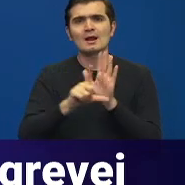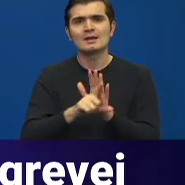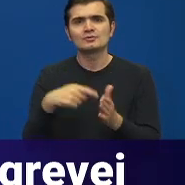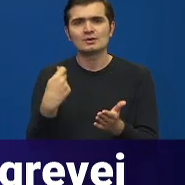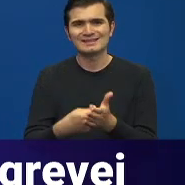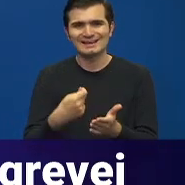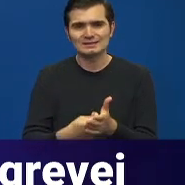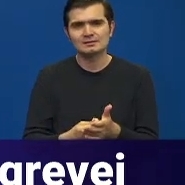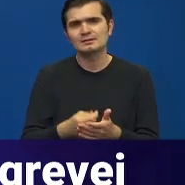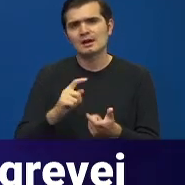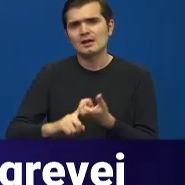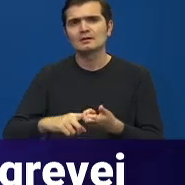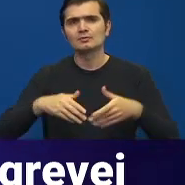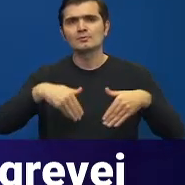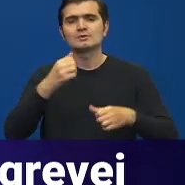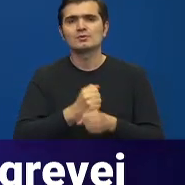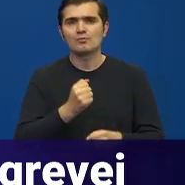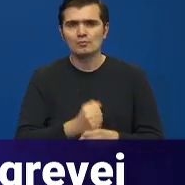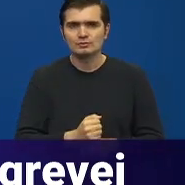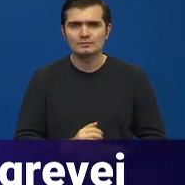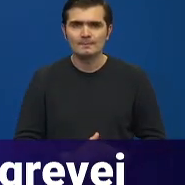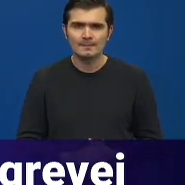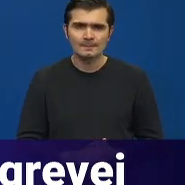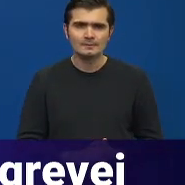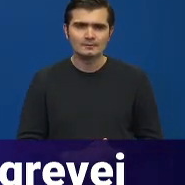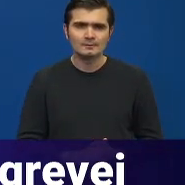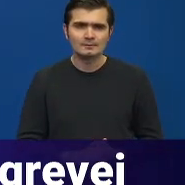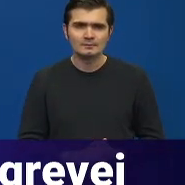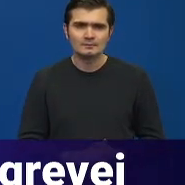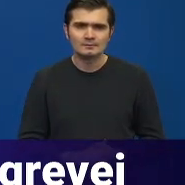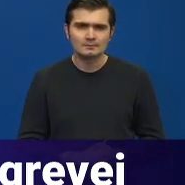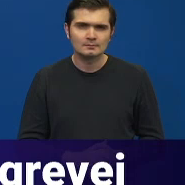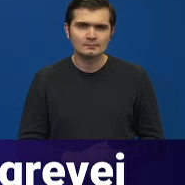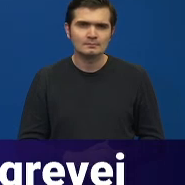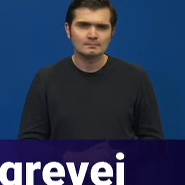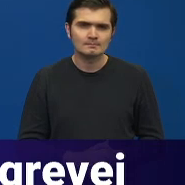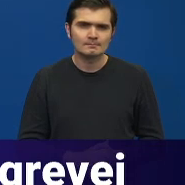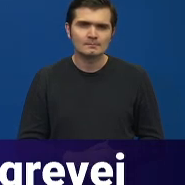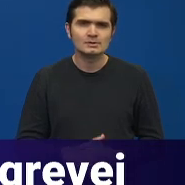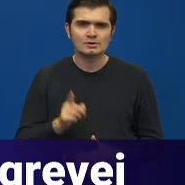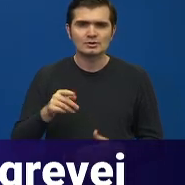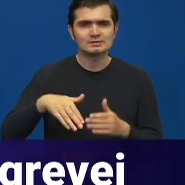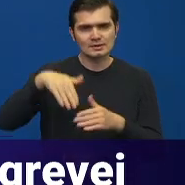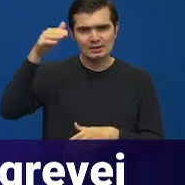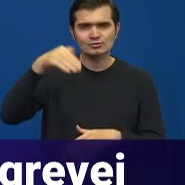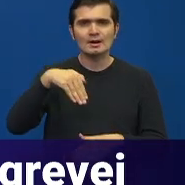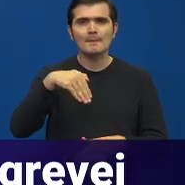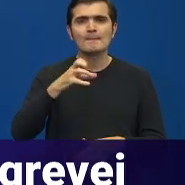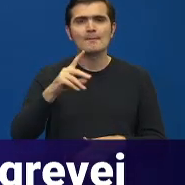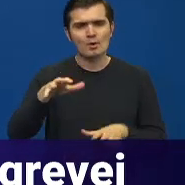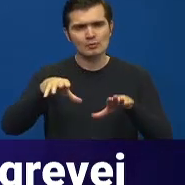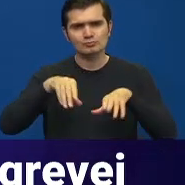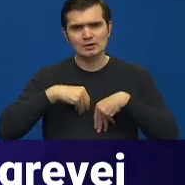salarizării, care ține Ministerul Muncii. Am înțeles. Și creșterea în memorandum a fost asumată toată o dată sau